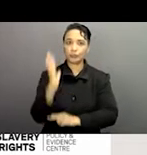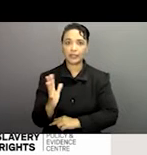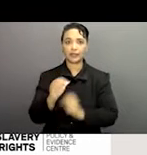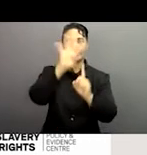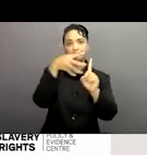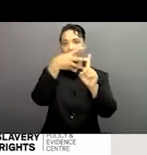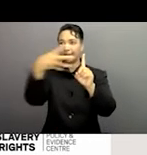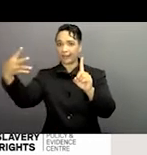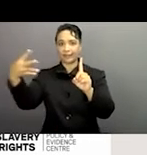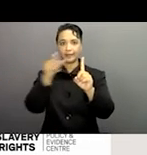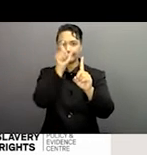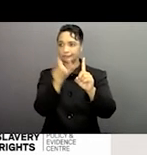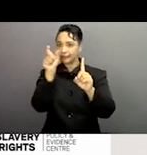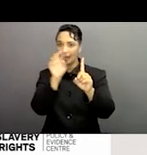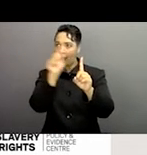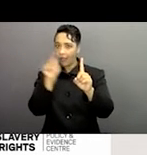Nous avons également